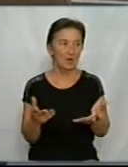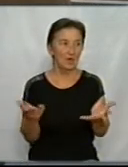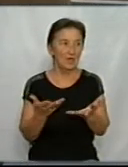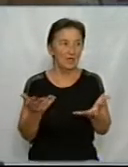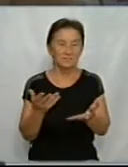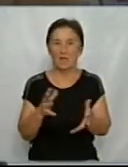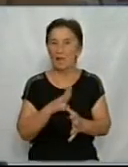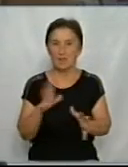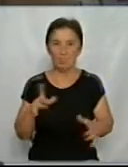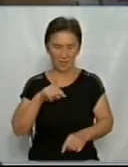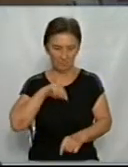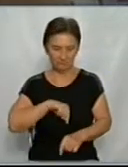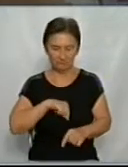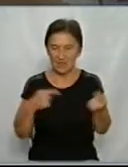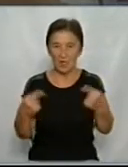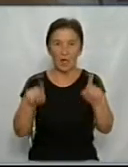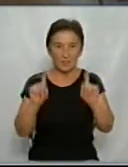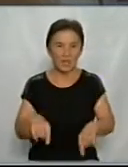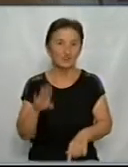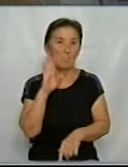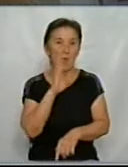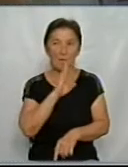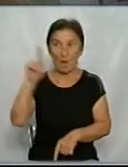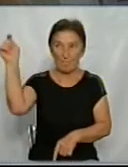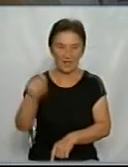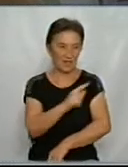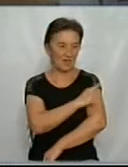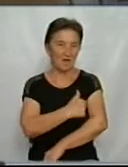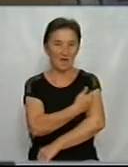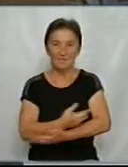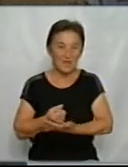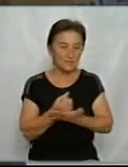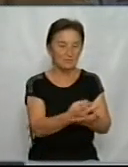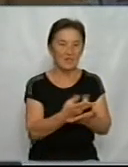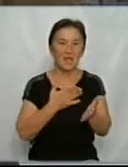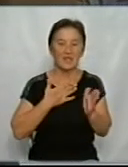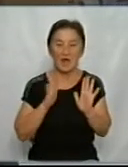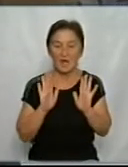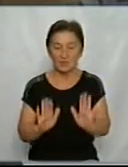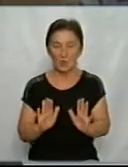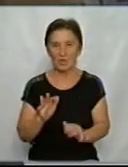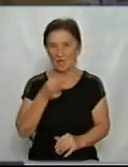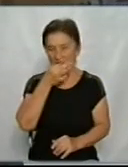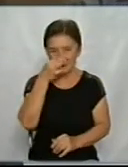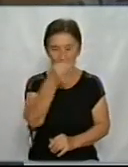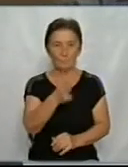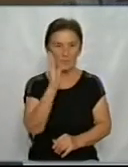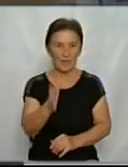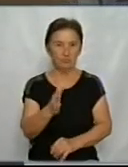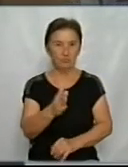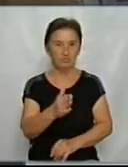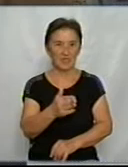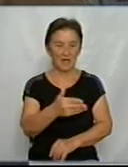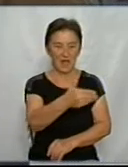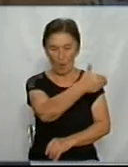цієї депресії. І навіть, коли приїхала мама в шпиталь, мені говорили, що вже буде ампутація ніг.